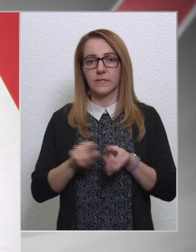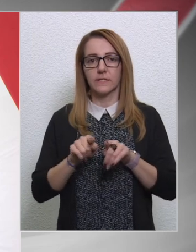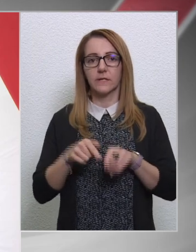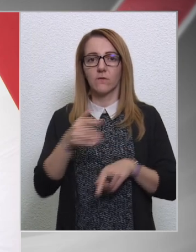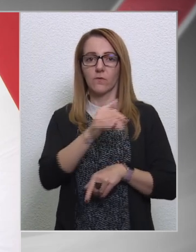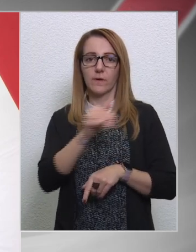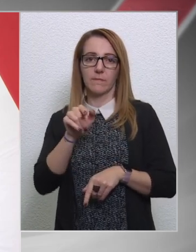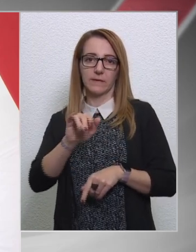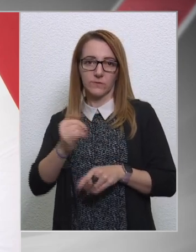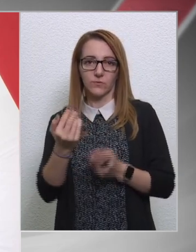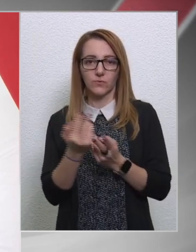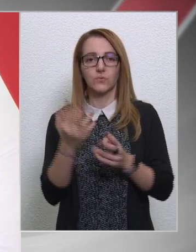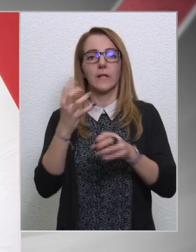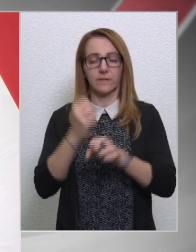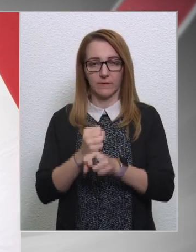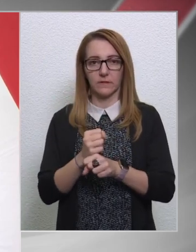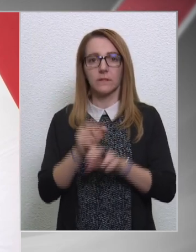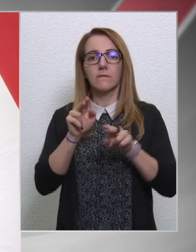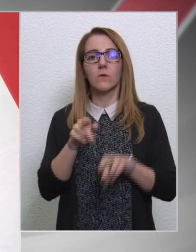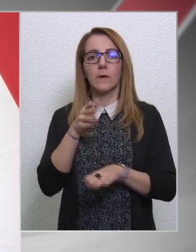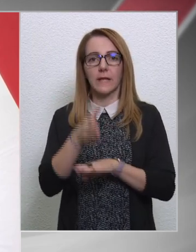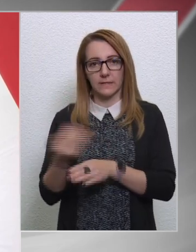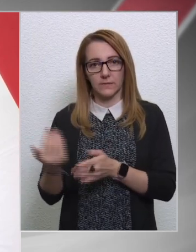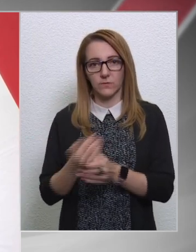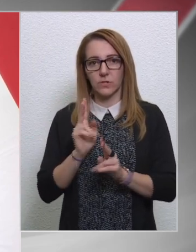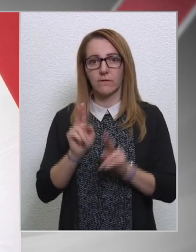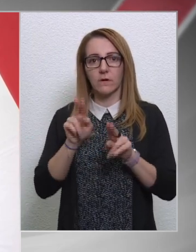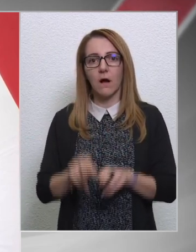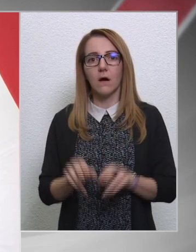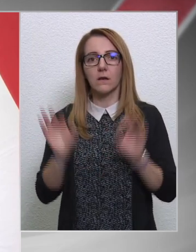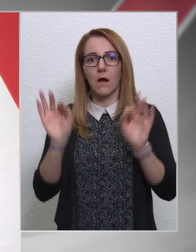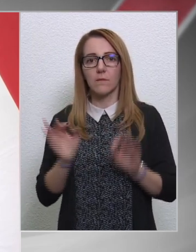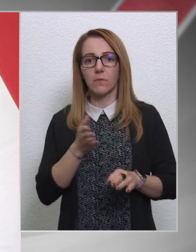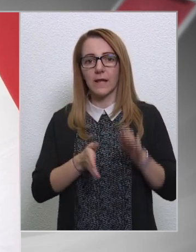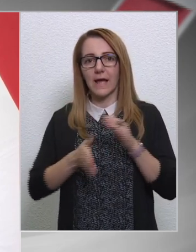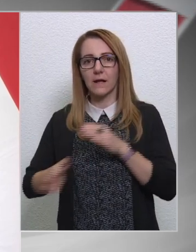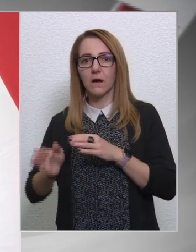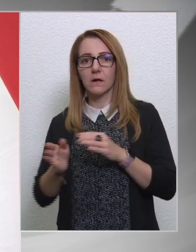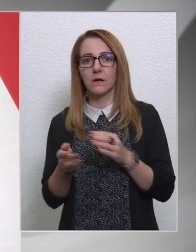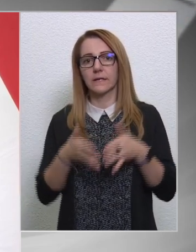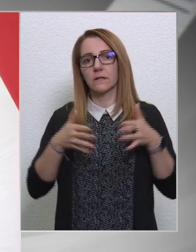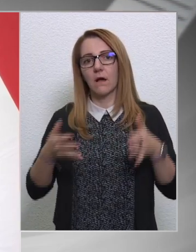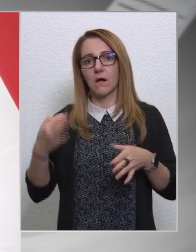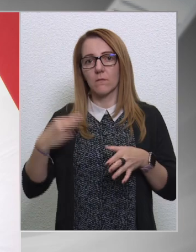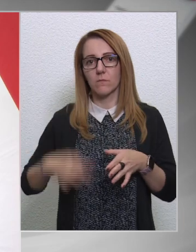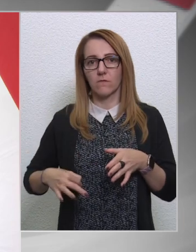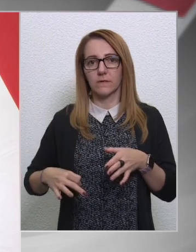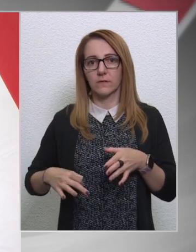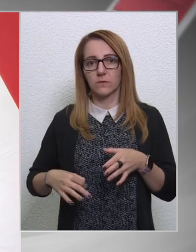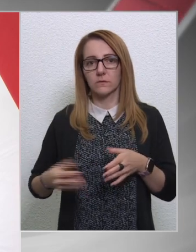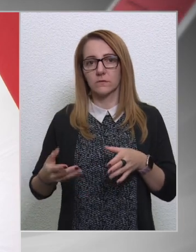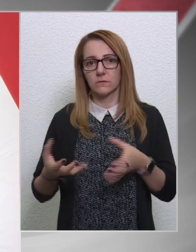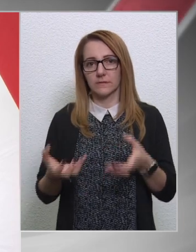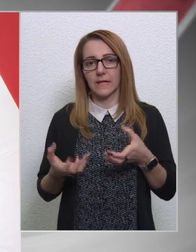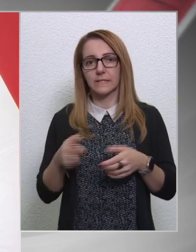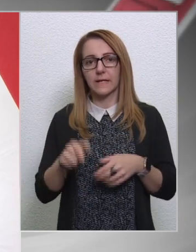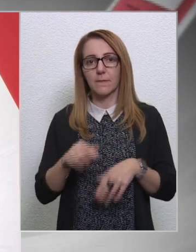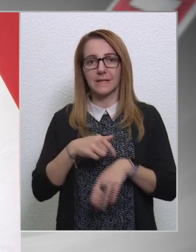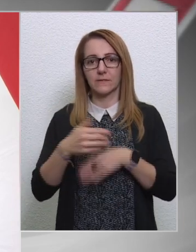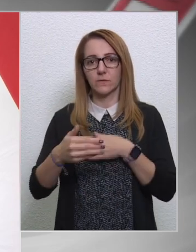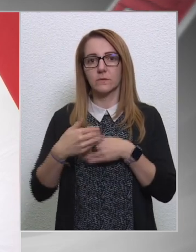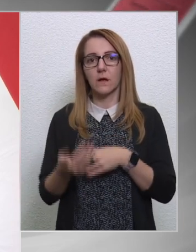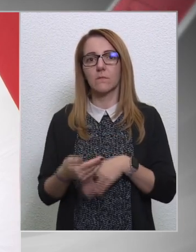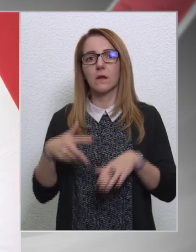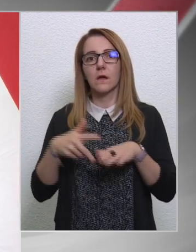fenntartható, valóban ehhez szükség van arra, hogy azok az iparágak, aholkék jelentős profitra tesznek szert ebben az időszakban, azok a